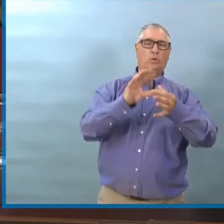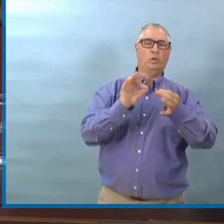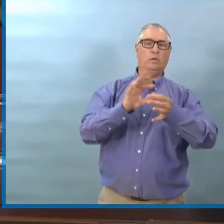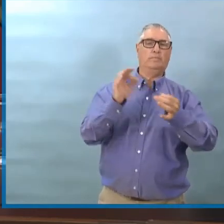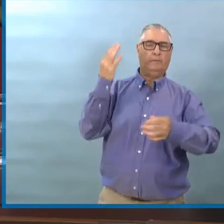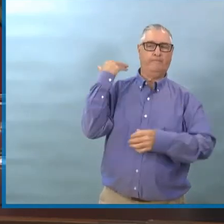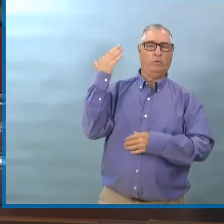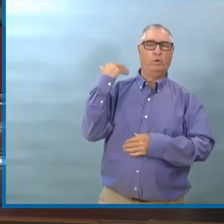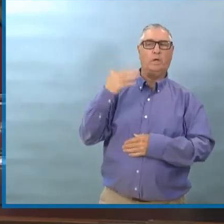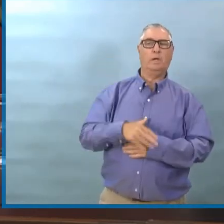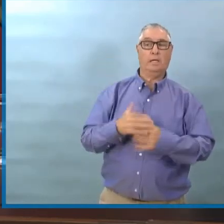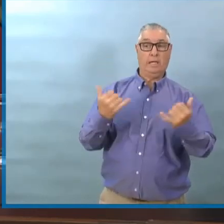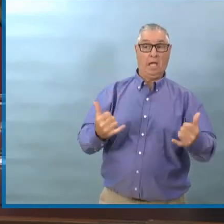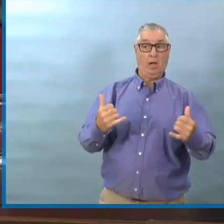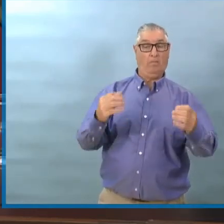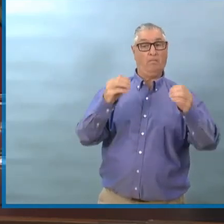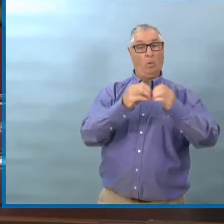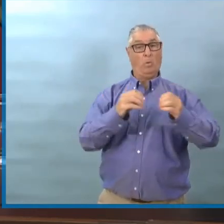Question inaudible.